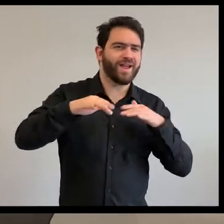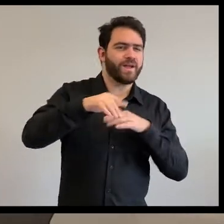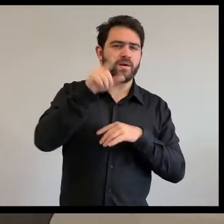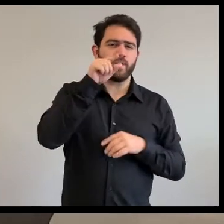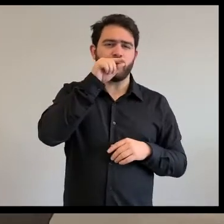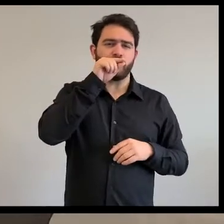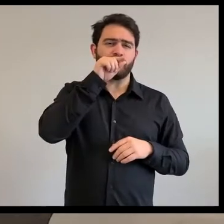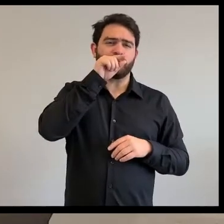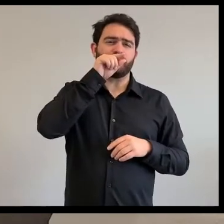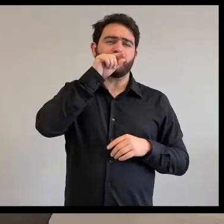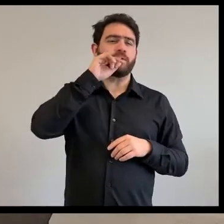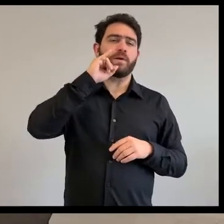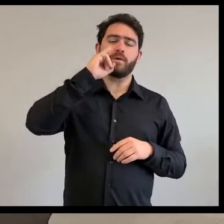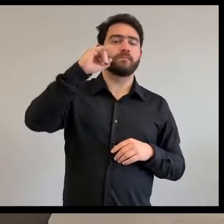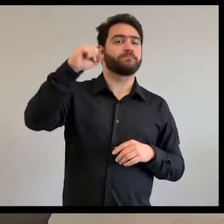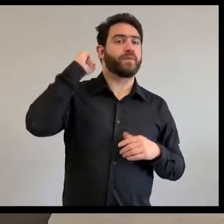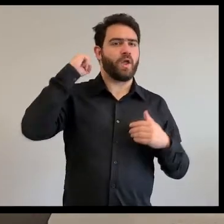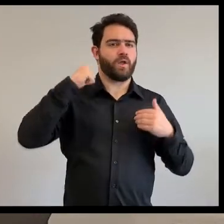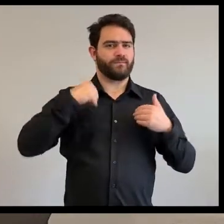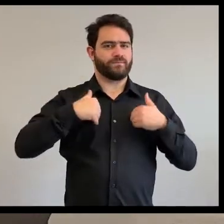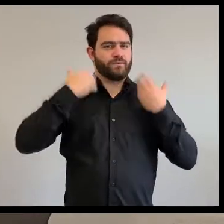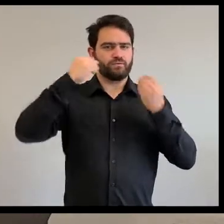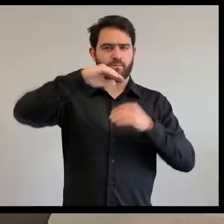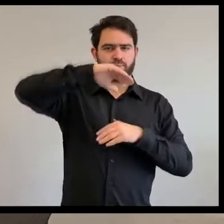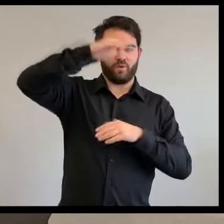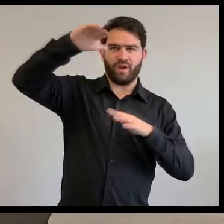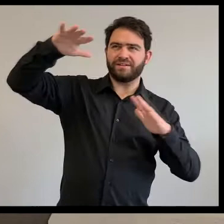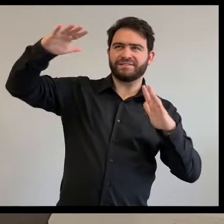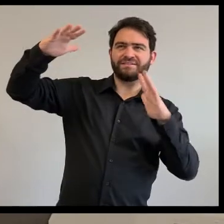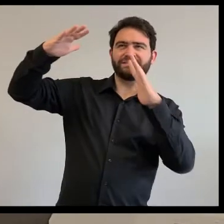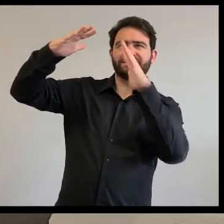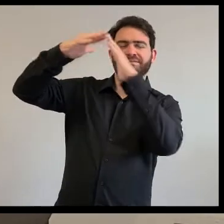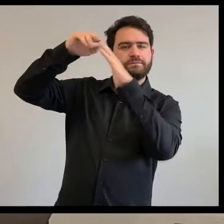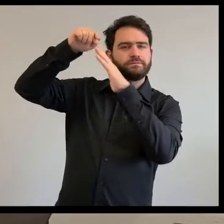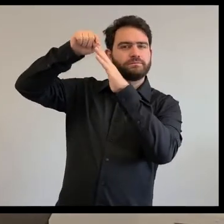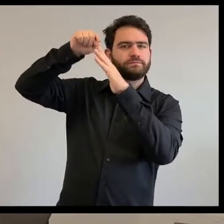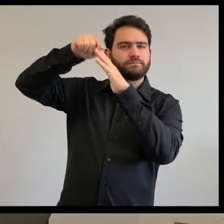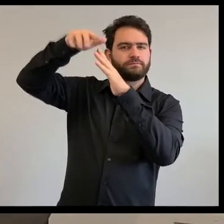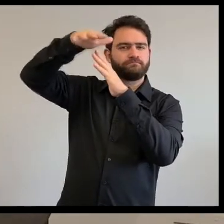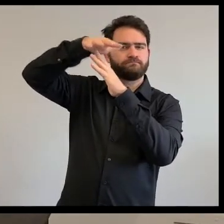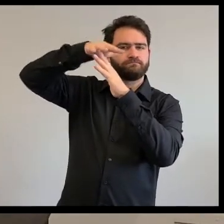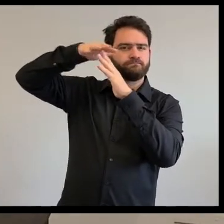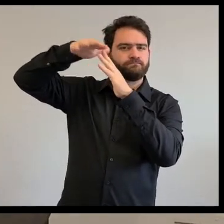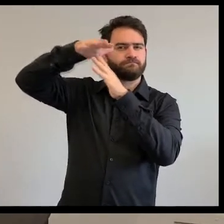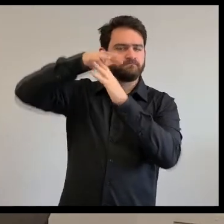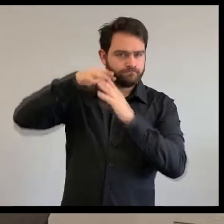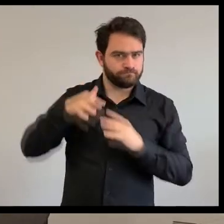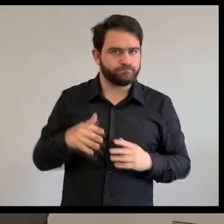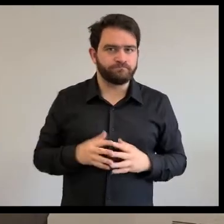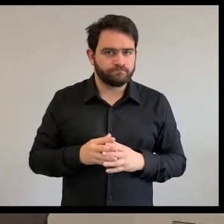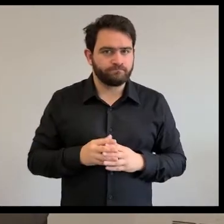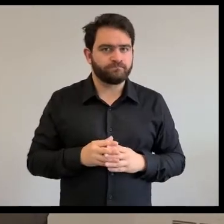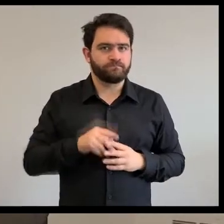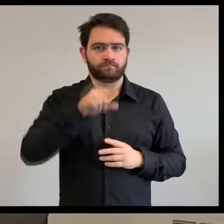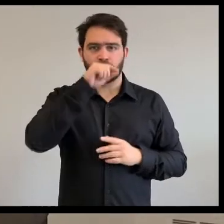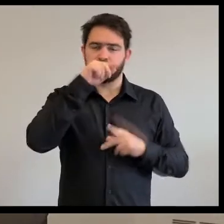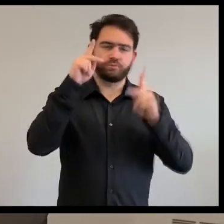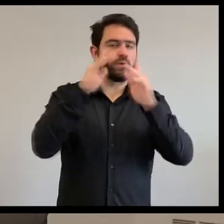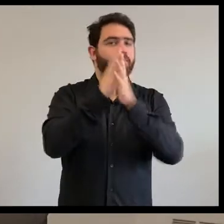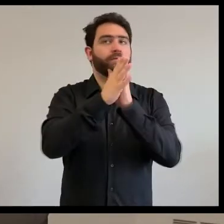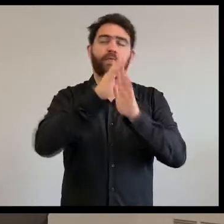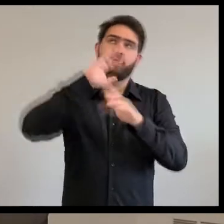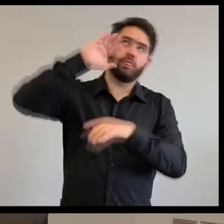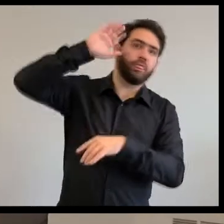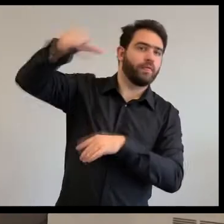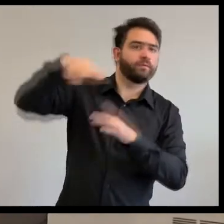qu'il pensait que c'est le vent. Il pensait qu'il n'existe pas. Mais ces colibri de la montagne, ce qu'il voulait